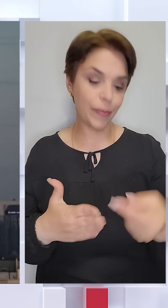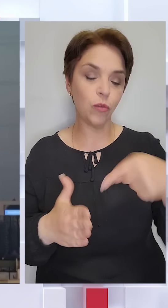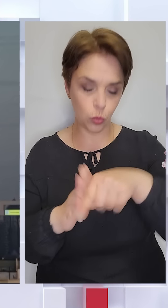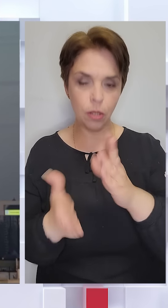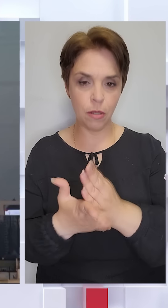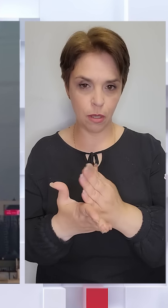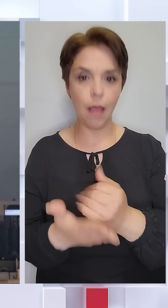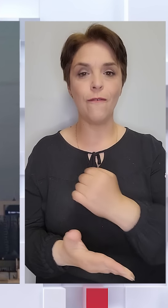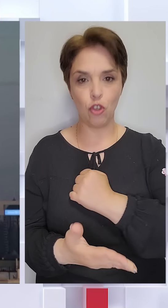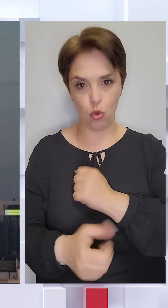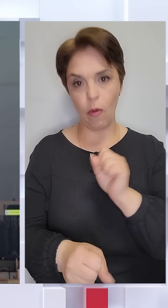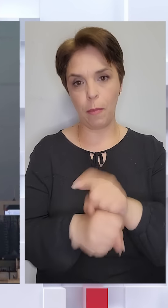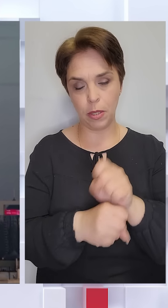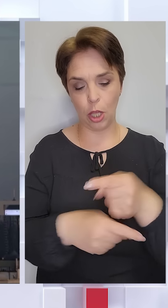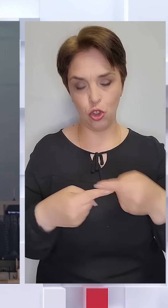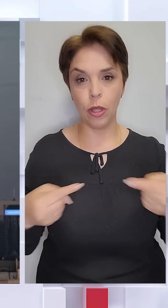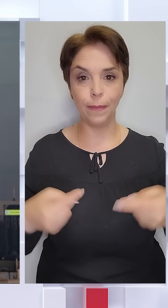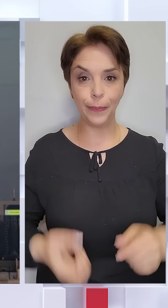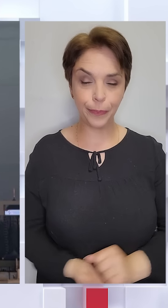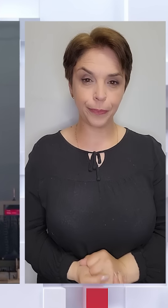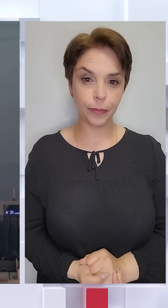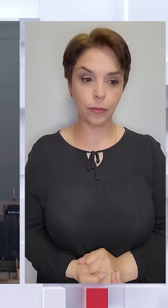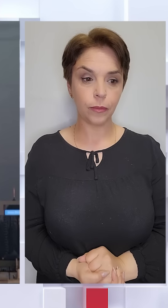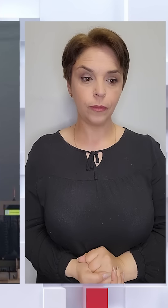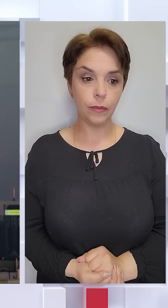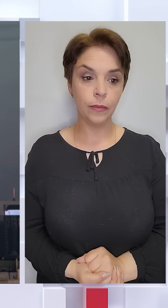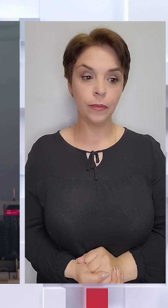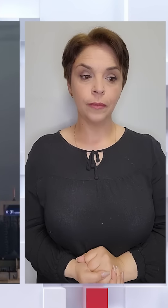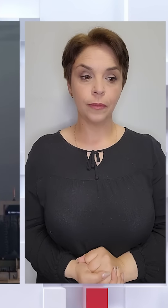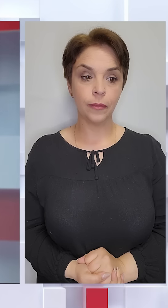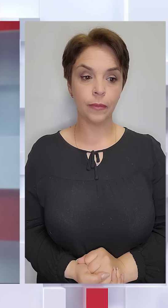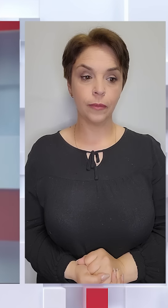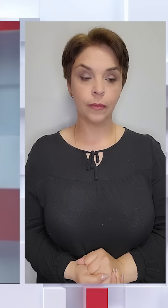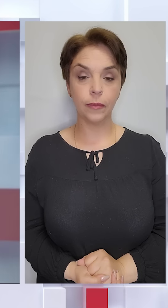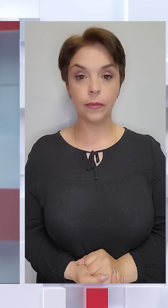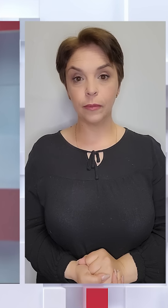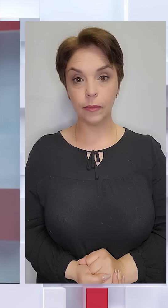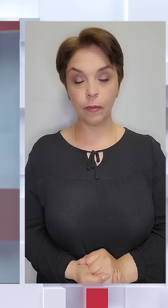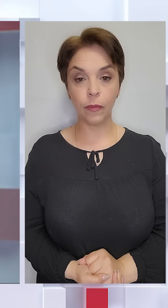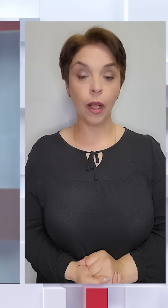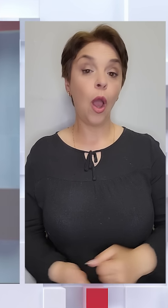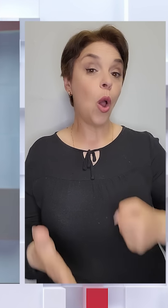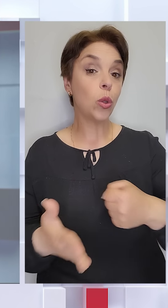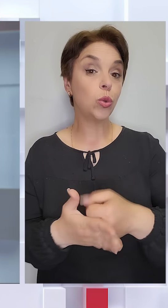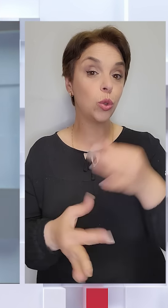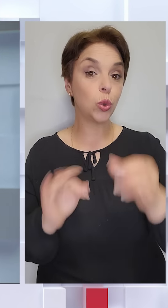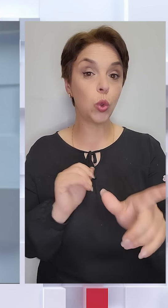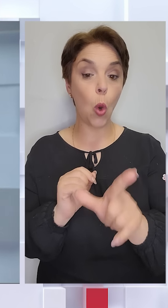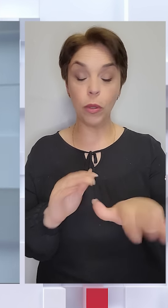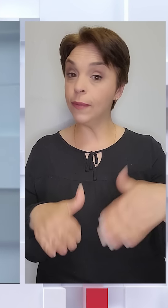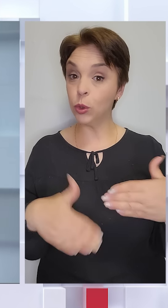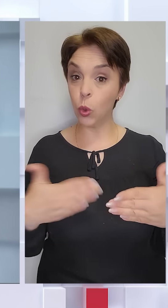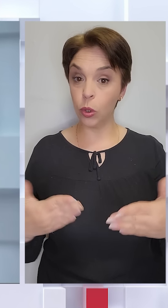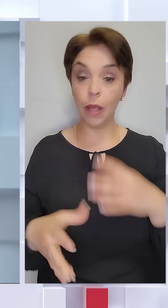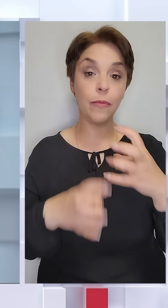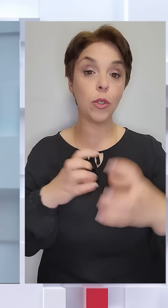військового призначення. Оксана Ткаченко, ТСН 1+,1. До суду обидві сторони. В